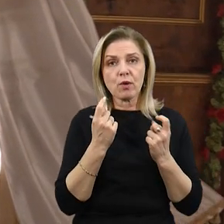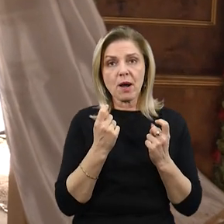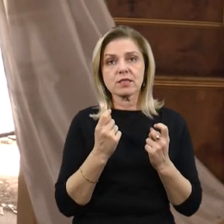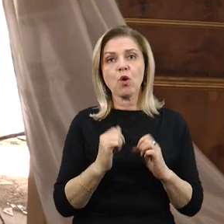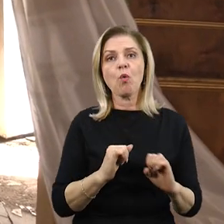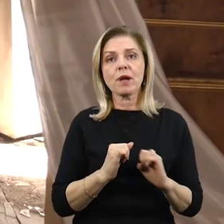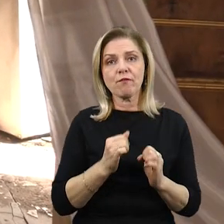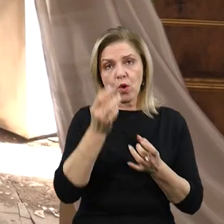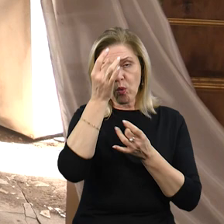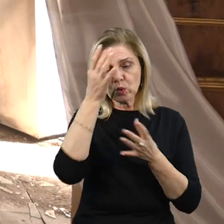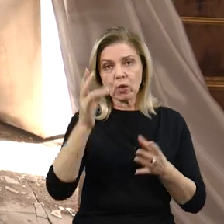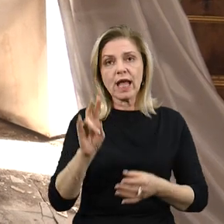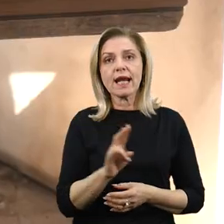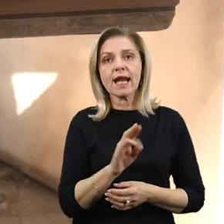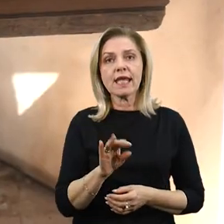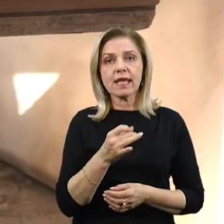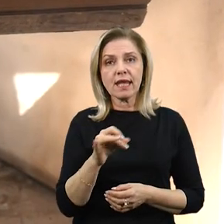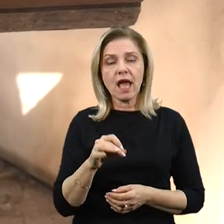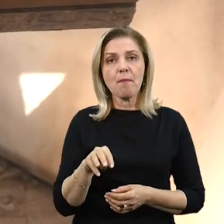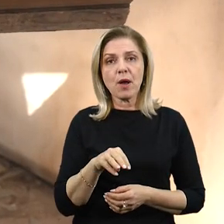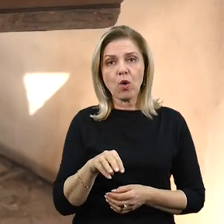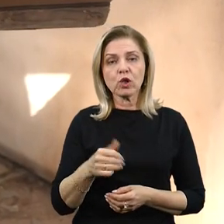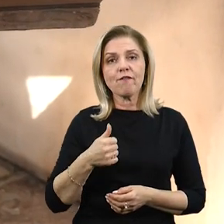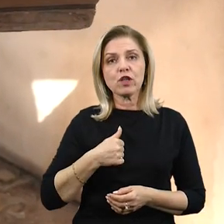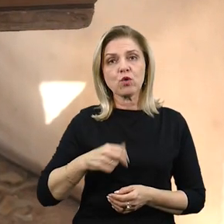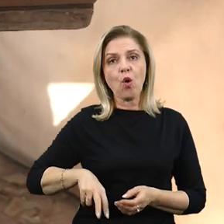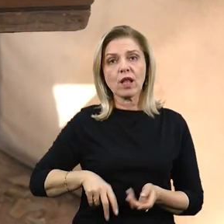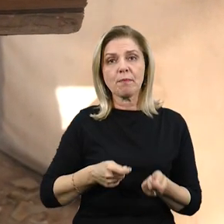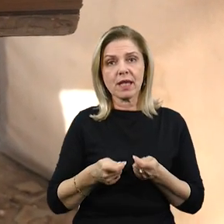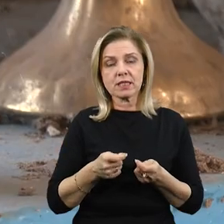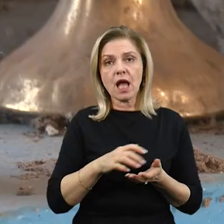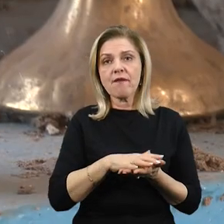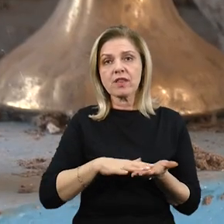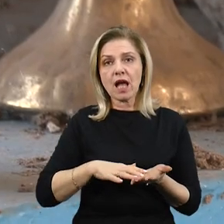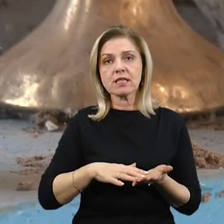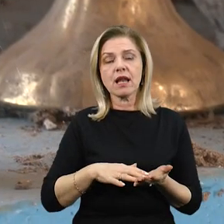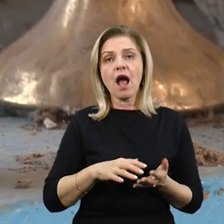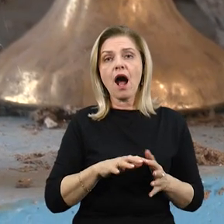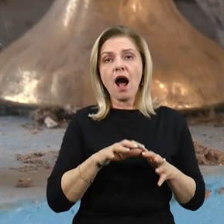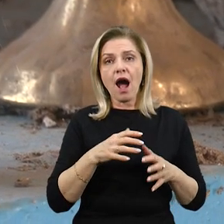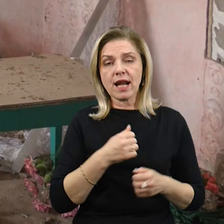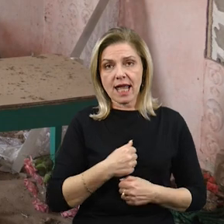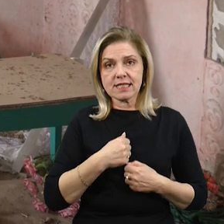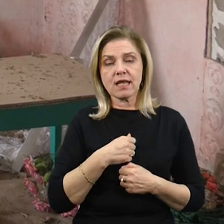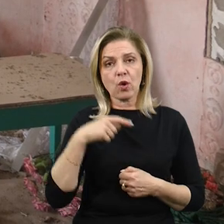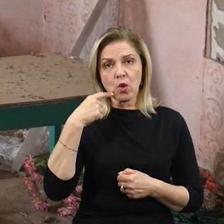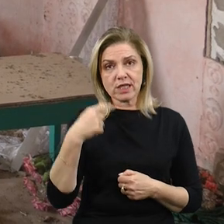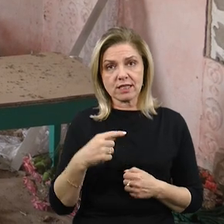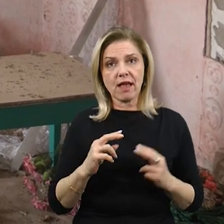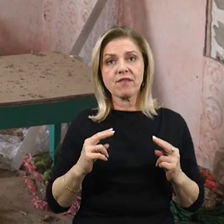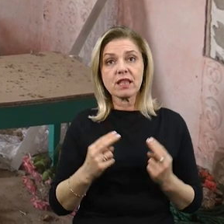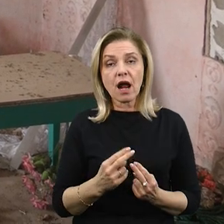національностей та релігій Миколаївської обласної військової адміністрації, внаслідок агресії Російської Федерації на території області було